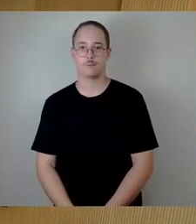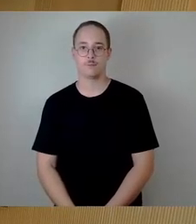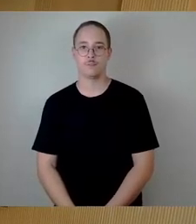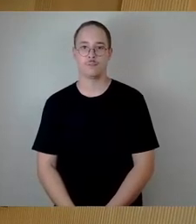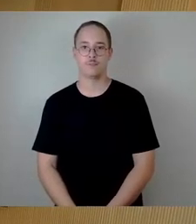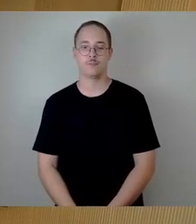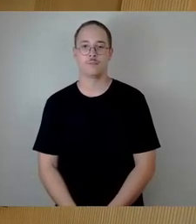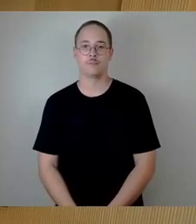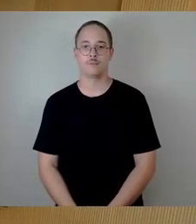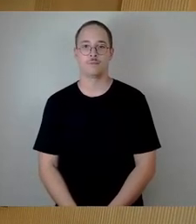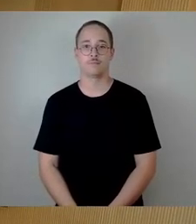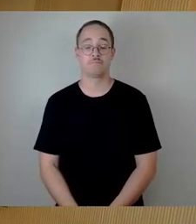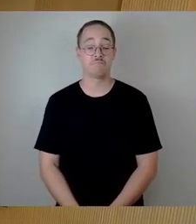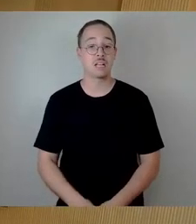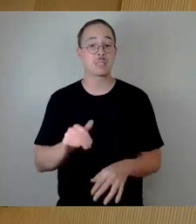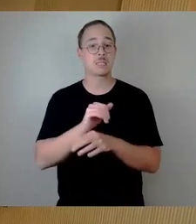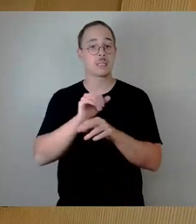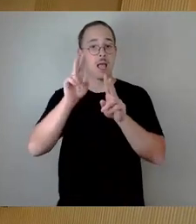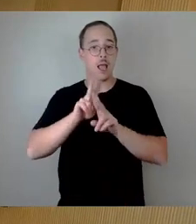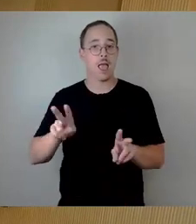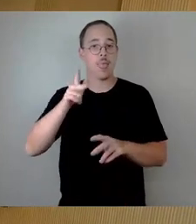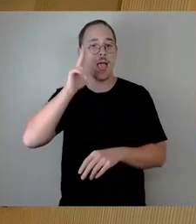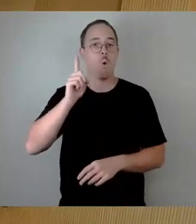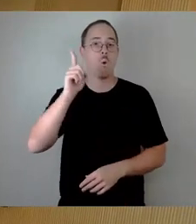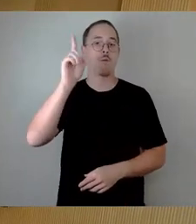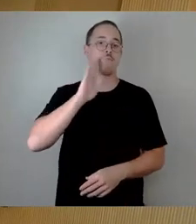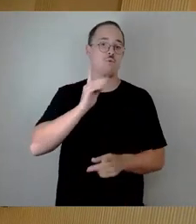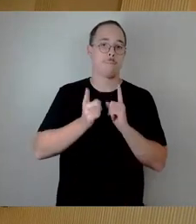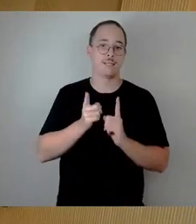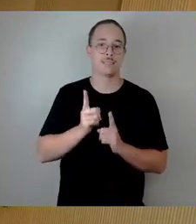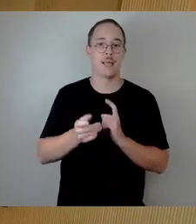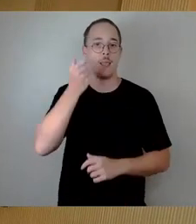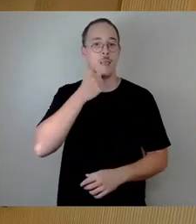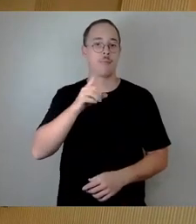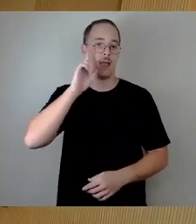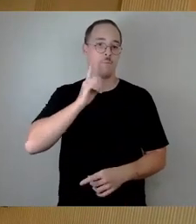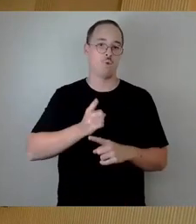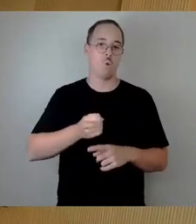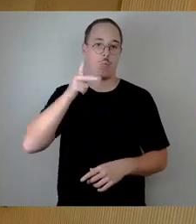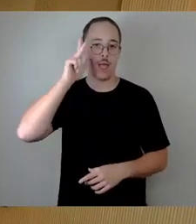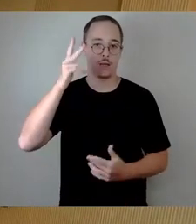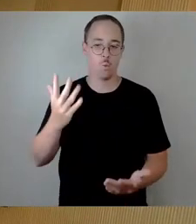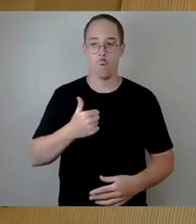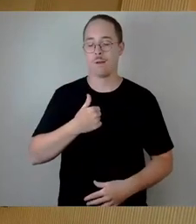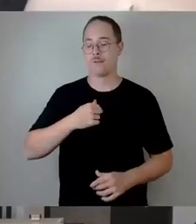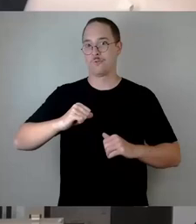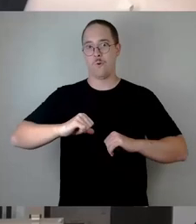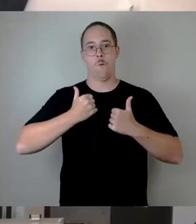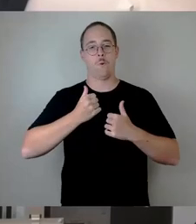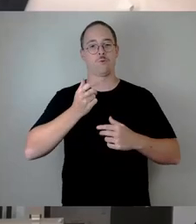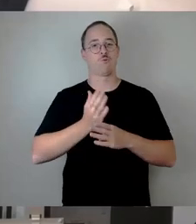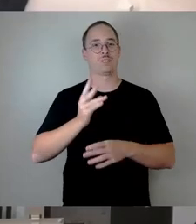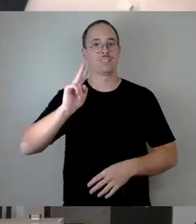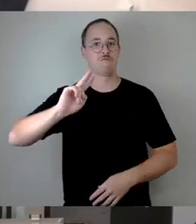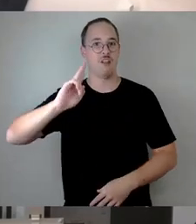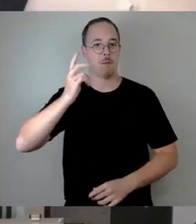Ja, sehr geehrter Herr Oberbürgermeister, meine Damen und Herren. Ich habe also das Vergnügen, heute gleich noch ein zweites Mal zu Ihnen zu sprechen. Danach vermutlich nicht wieder.